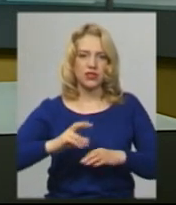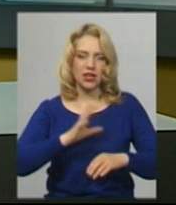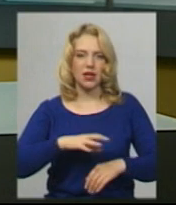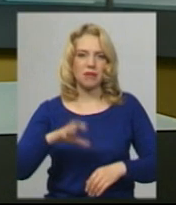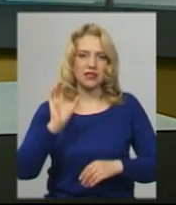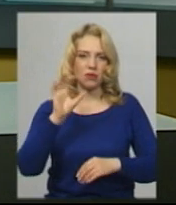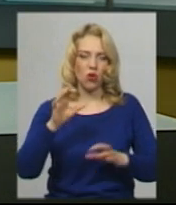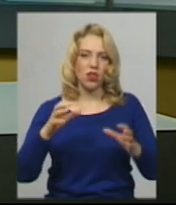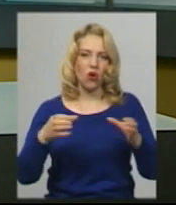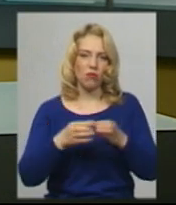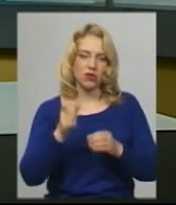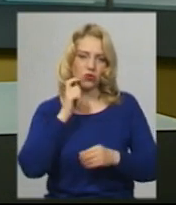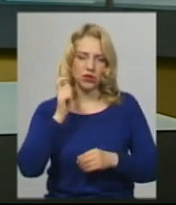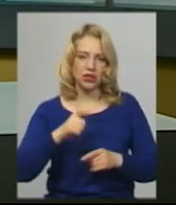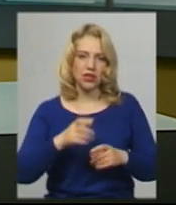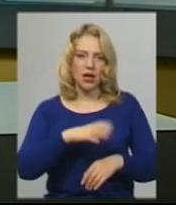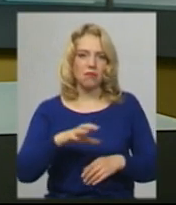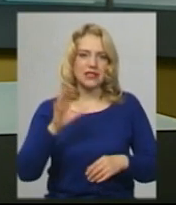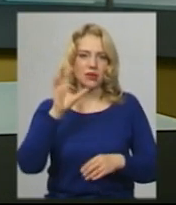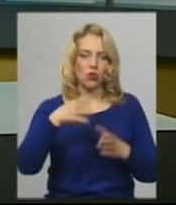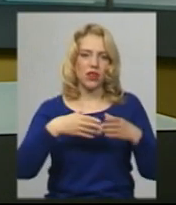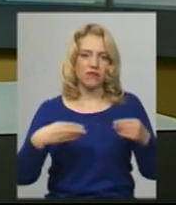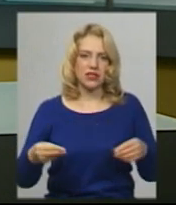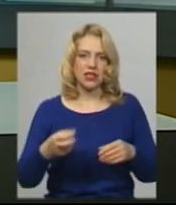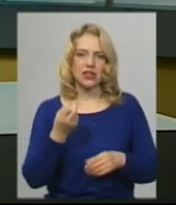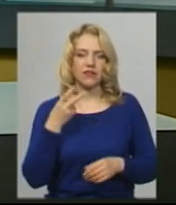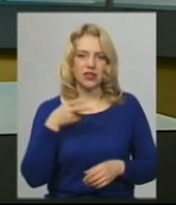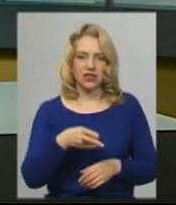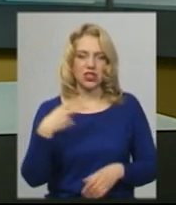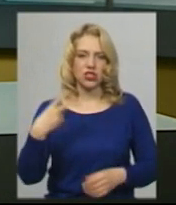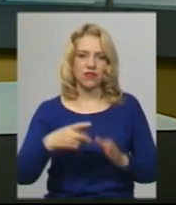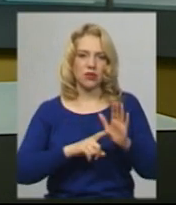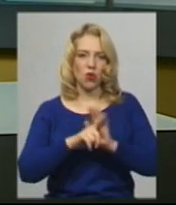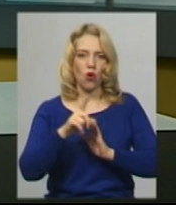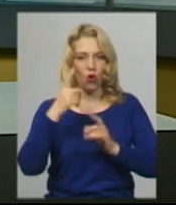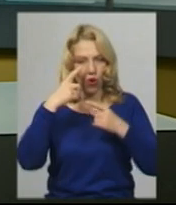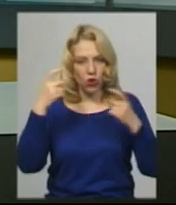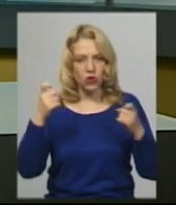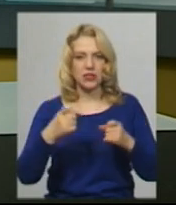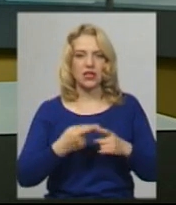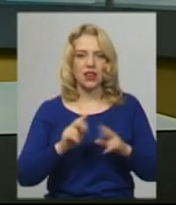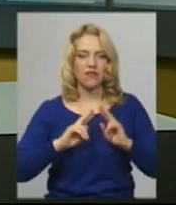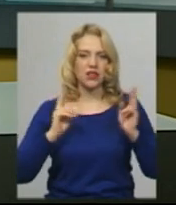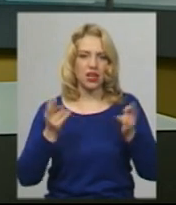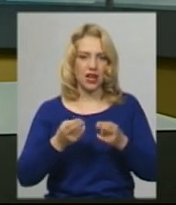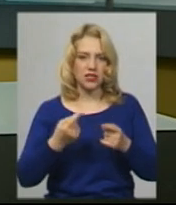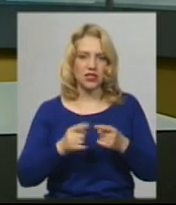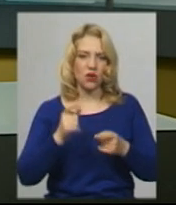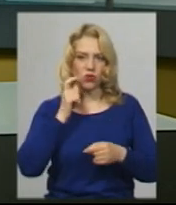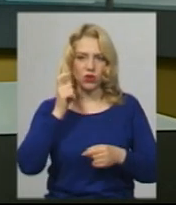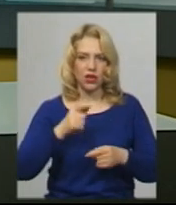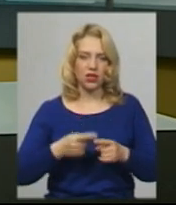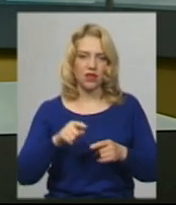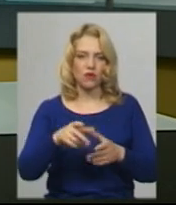України». Фотоконкурс «Баскетбольна весна-2020» оголосила Федерація баскетболу України. Загалом у